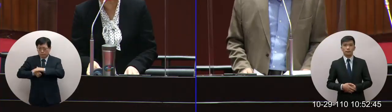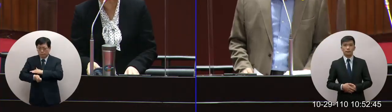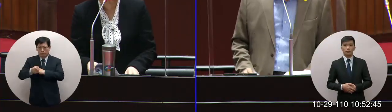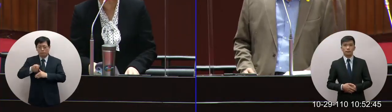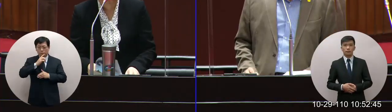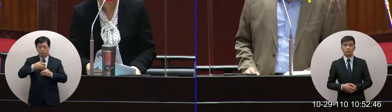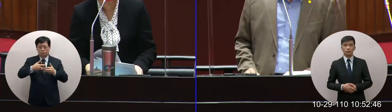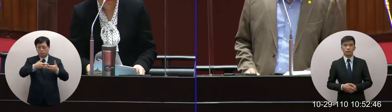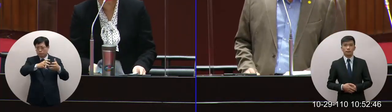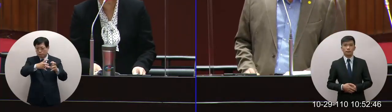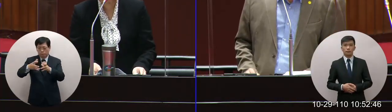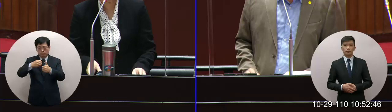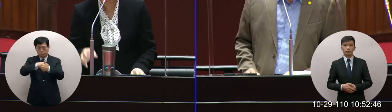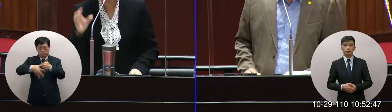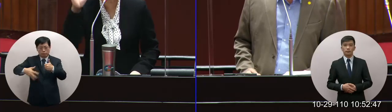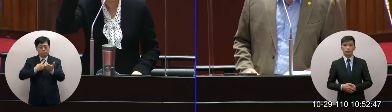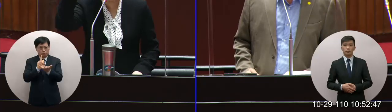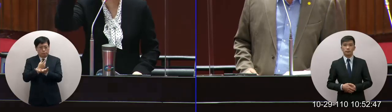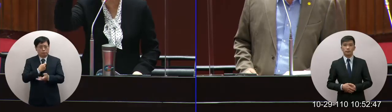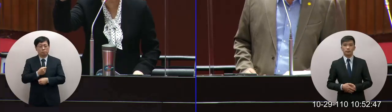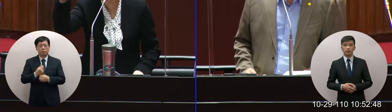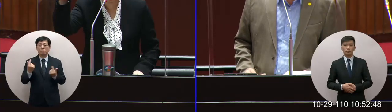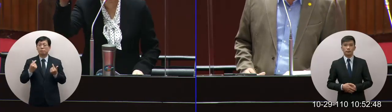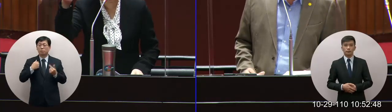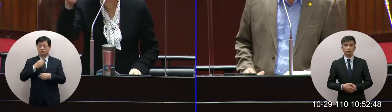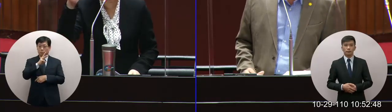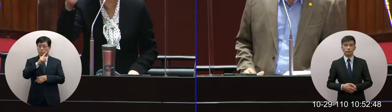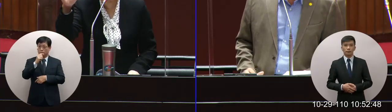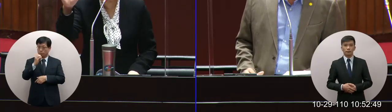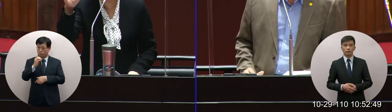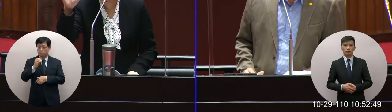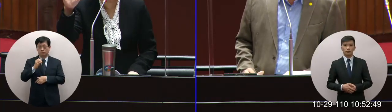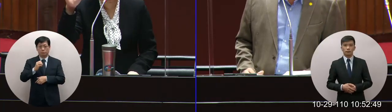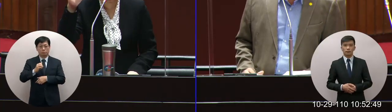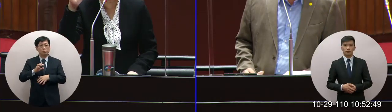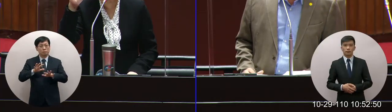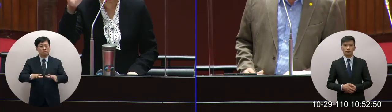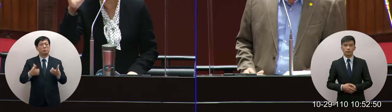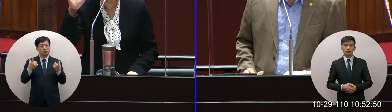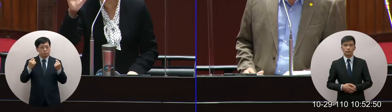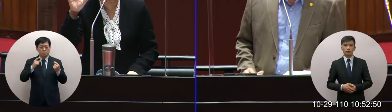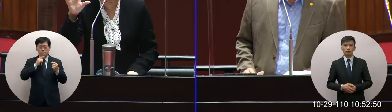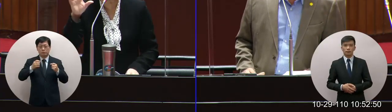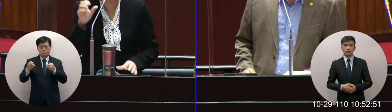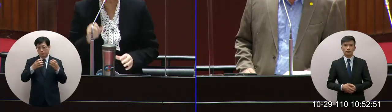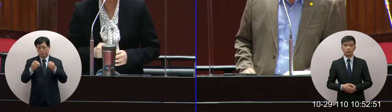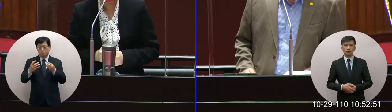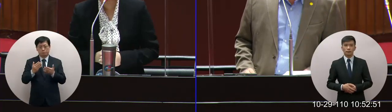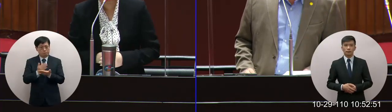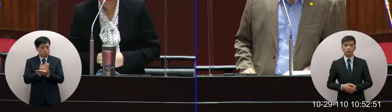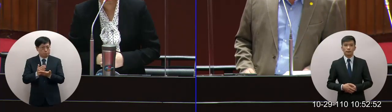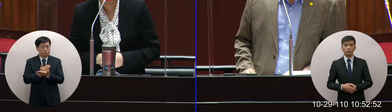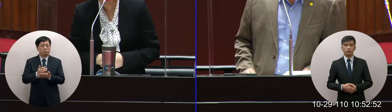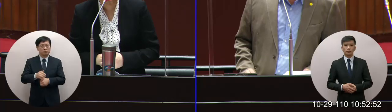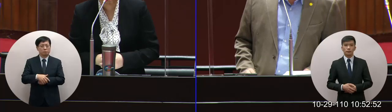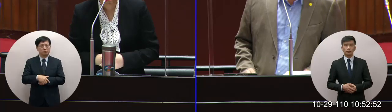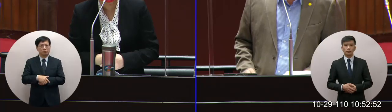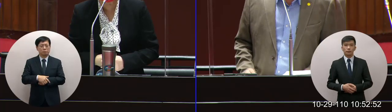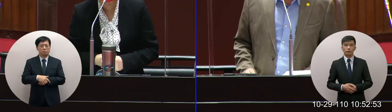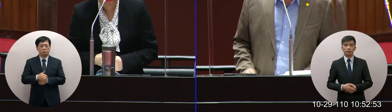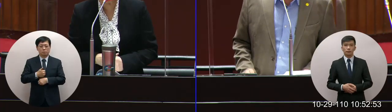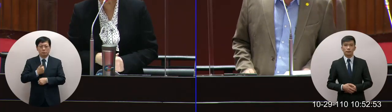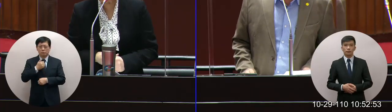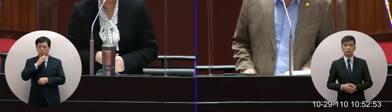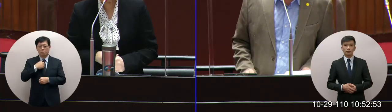區域的經濟的整合那因為現在WTO呢在做這樣的一個談判的功能確實是